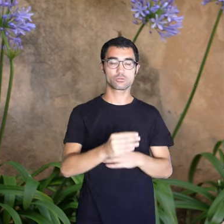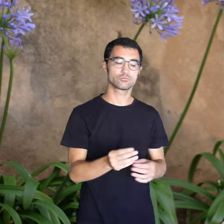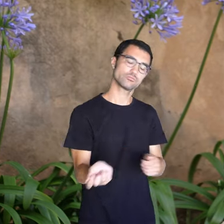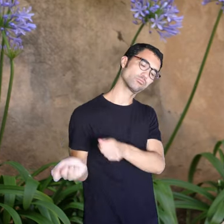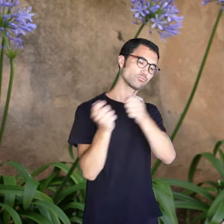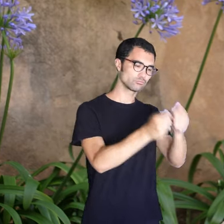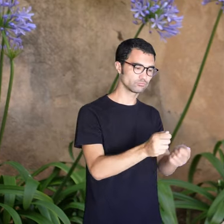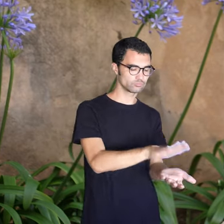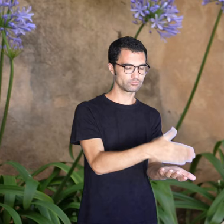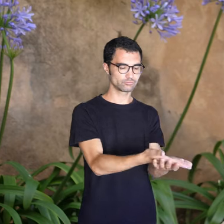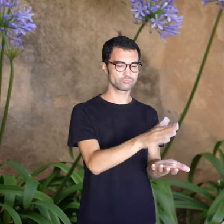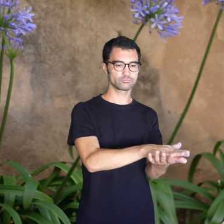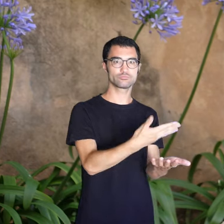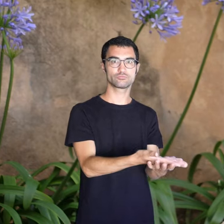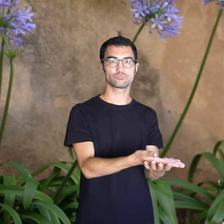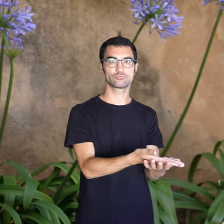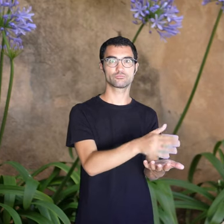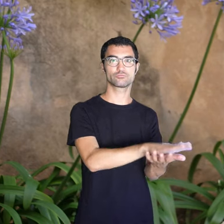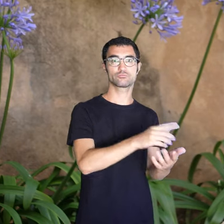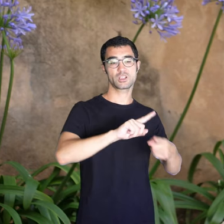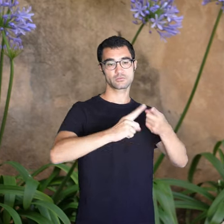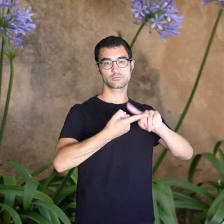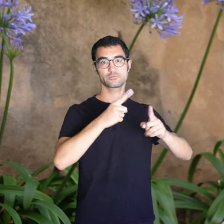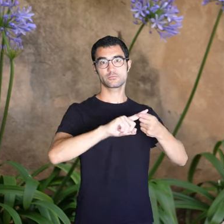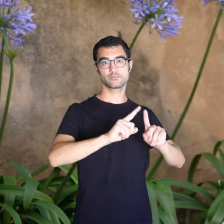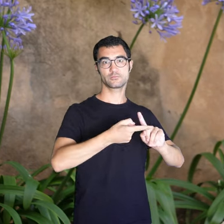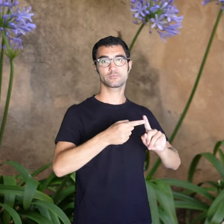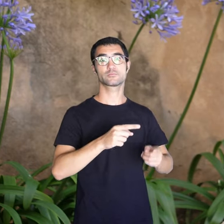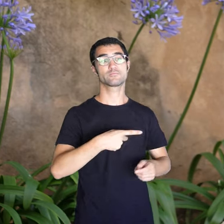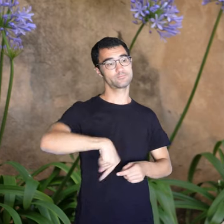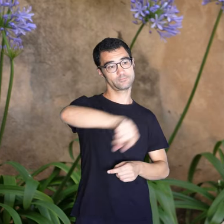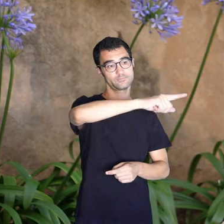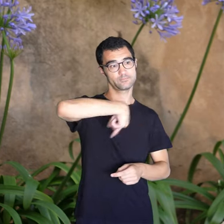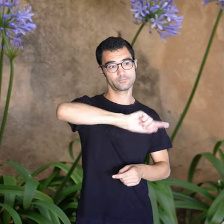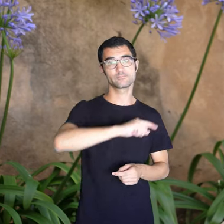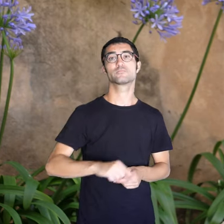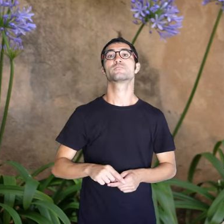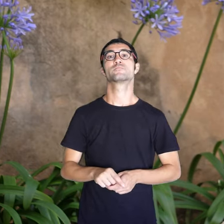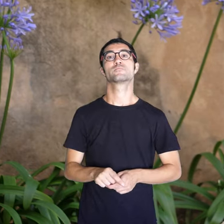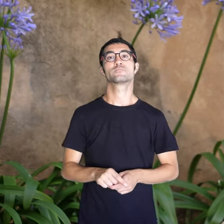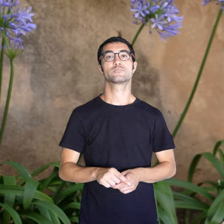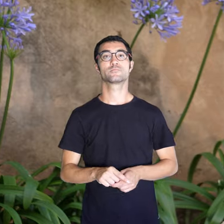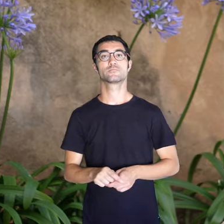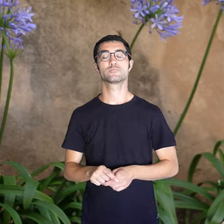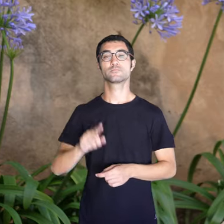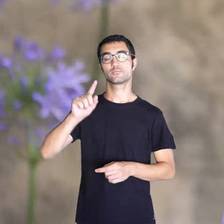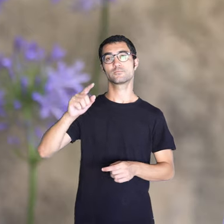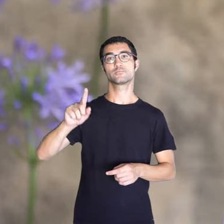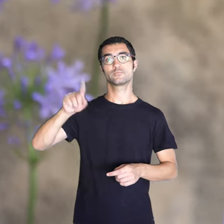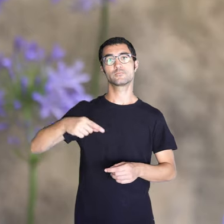per jo i la meva germana, perquè amb la Catalina hi anàvem. i una altra lota de davant que nostre.